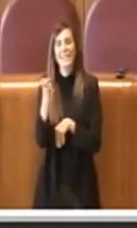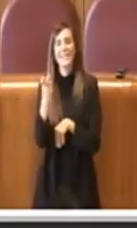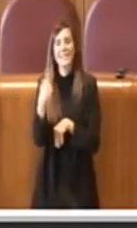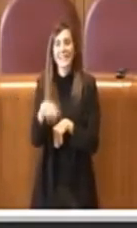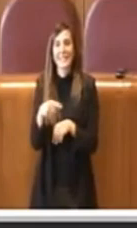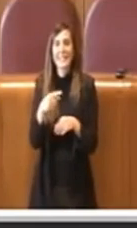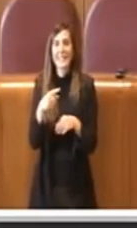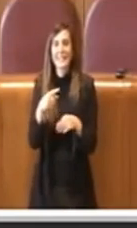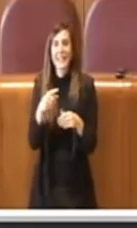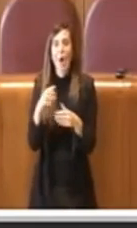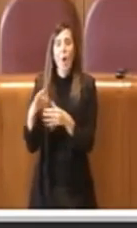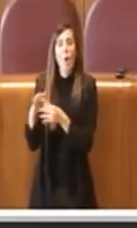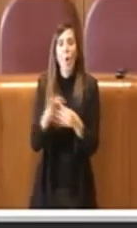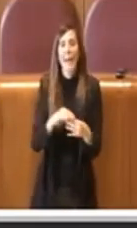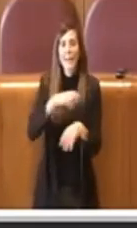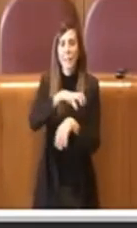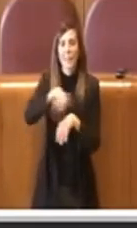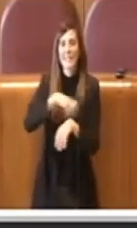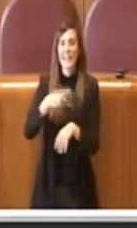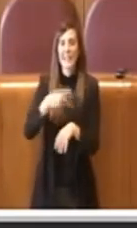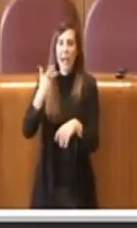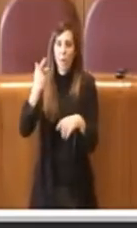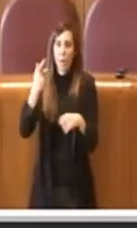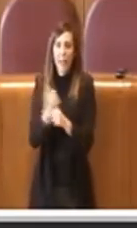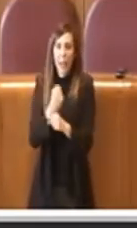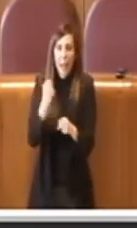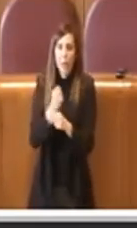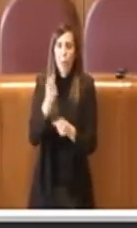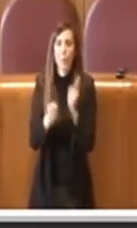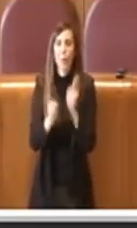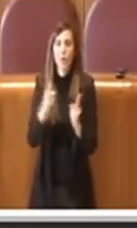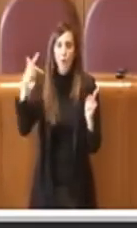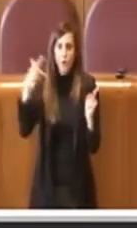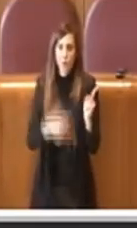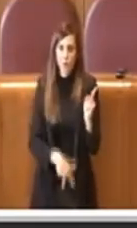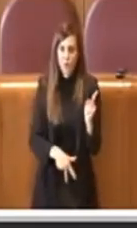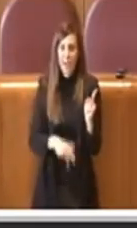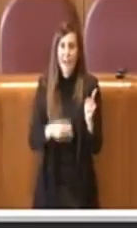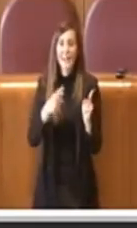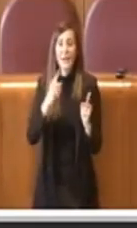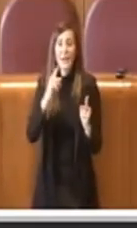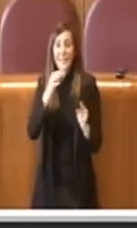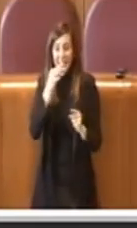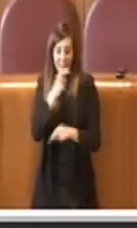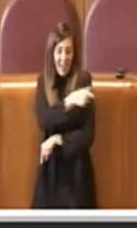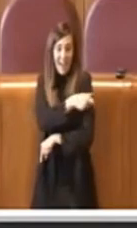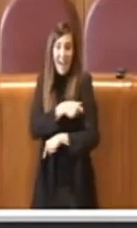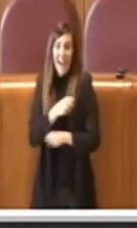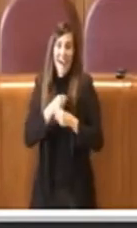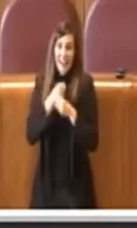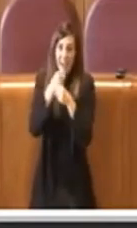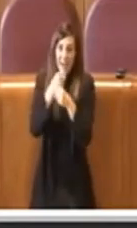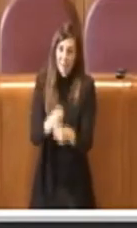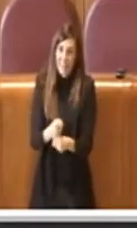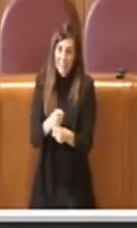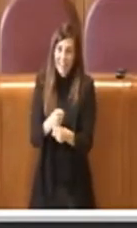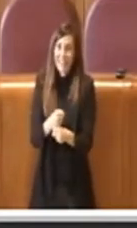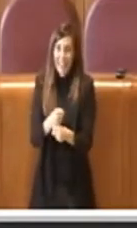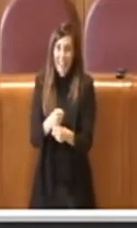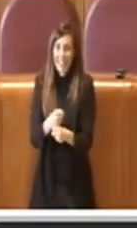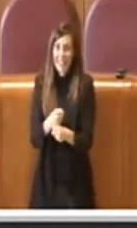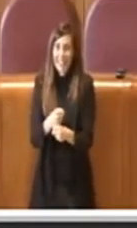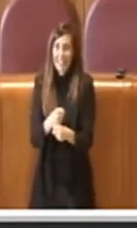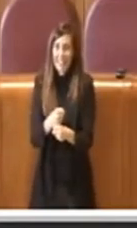base a delle liste del Ministero del Lavoro delle politiche sociali, quindi avendo a livello locale gli stessi rappresentanti, cioè comunque a livello di organizzazione ovviamente,